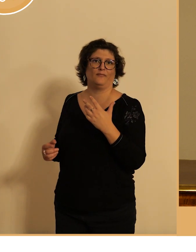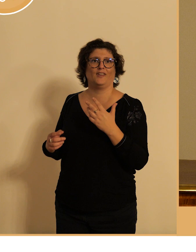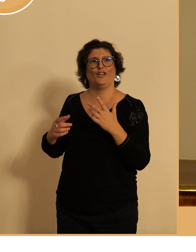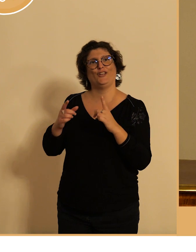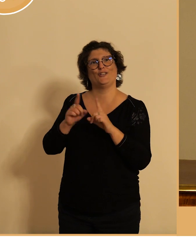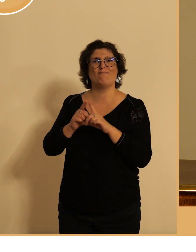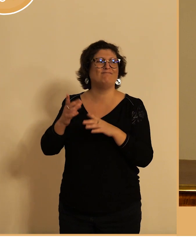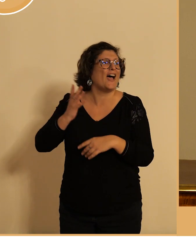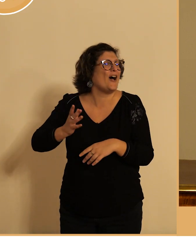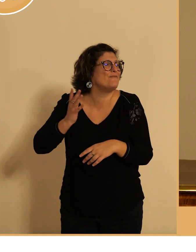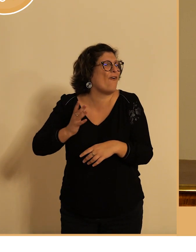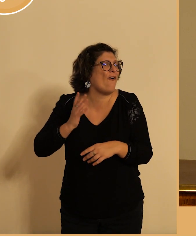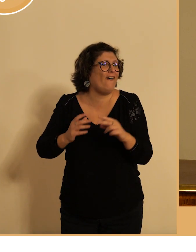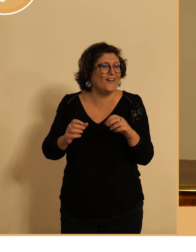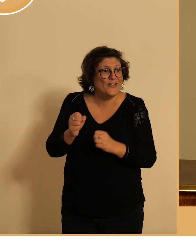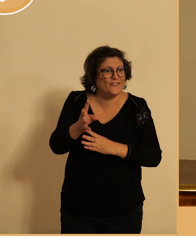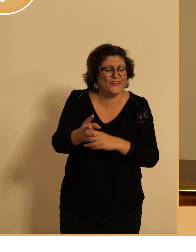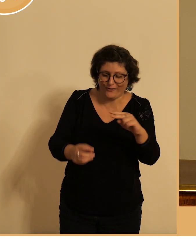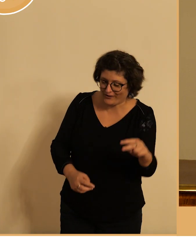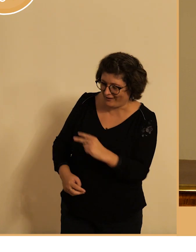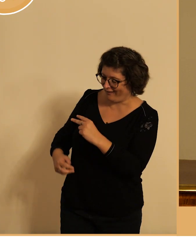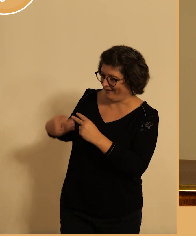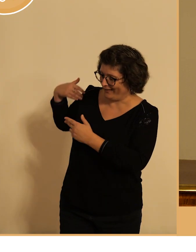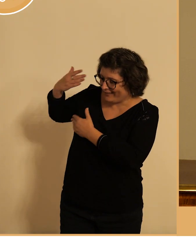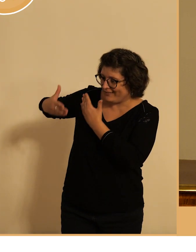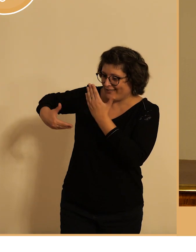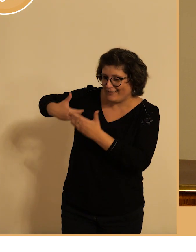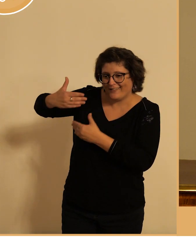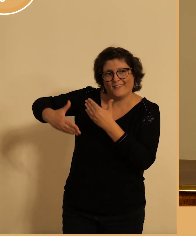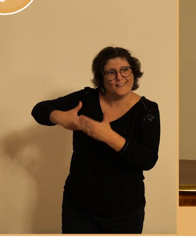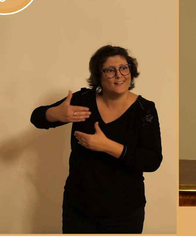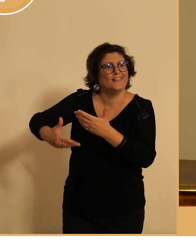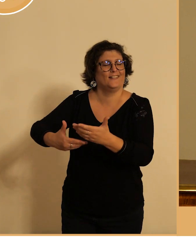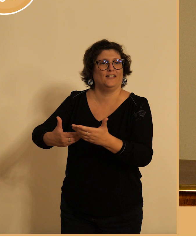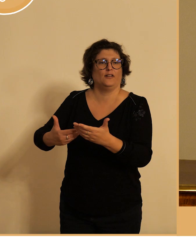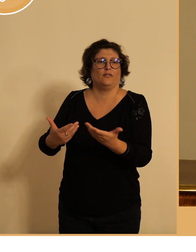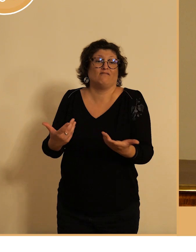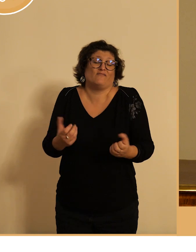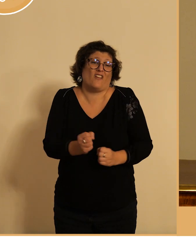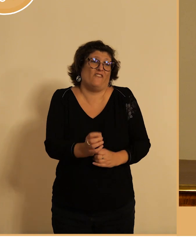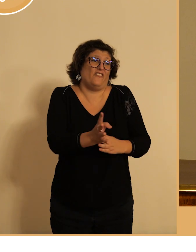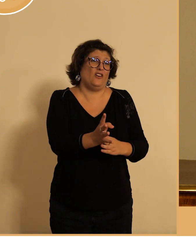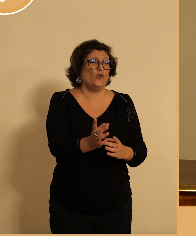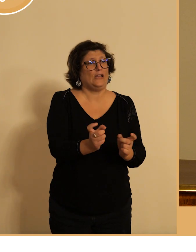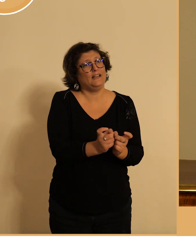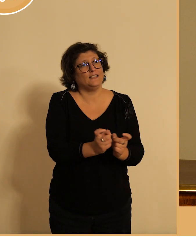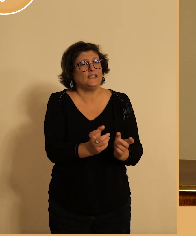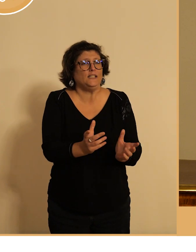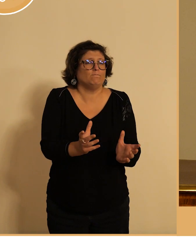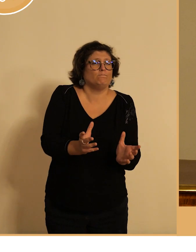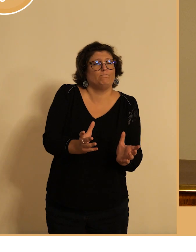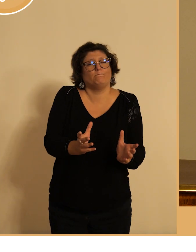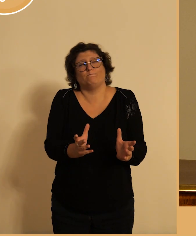nostalgique mais pour montrer qu'effectivement le vélo accompagnait la vie quotidienne des Tours en Jaux nous avons été prudents très